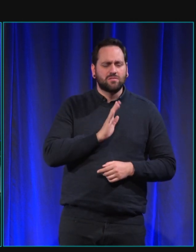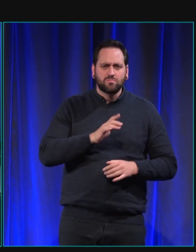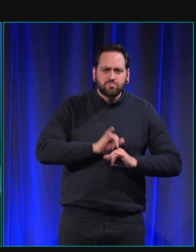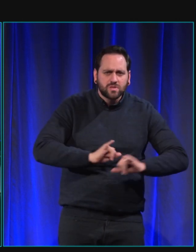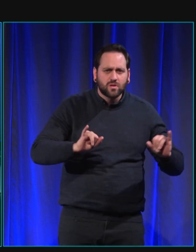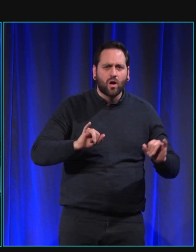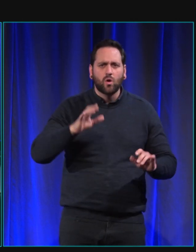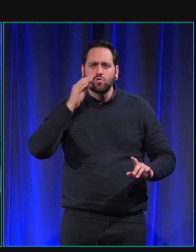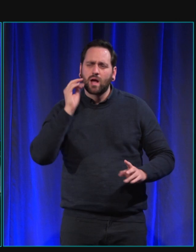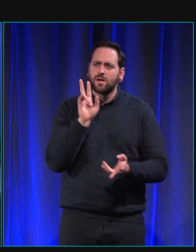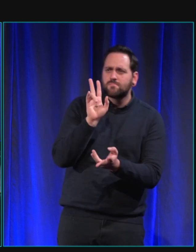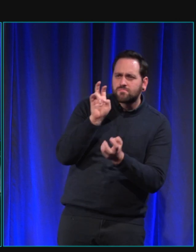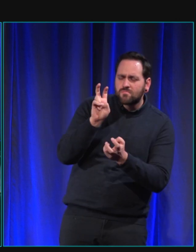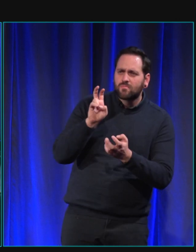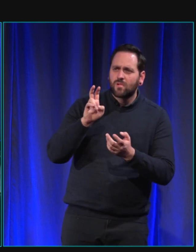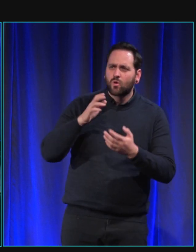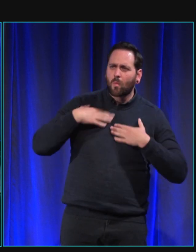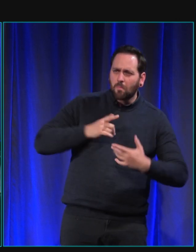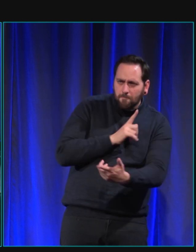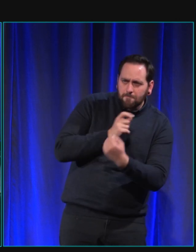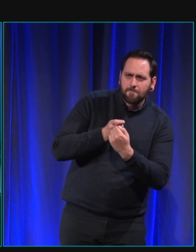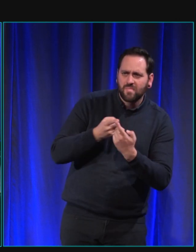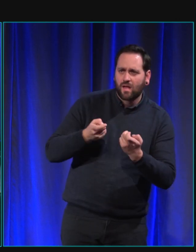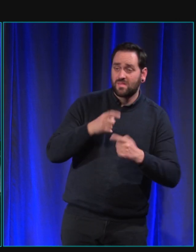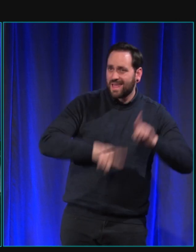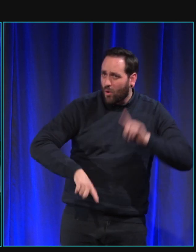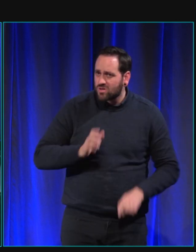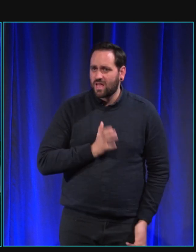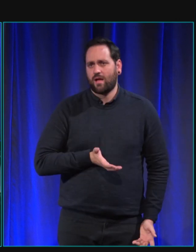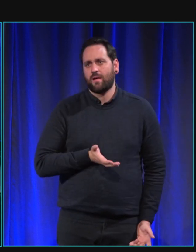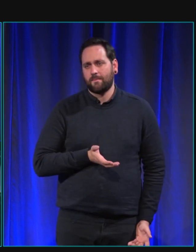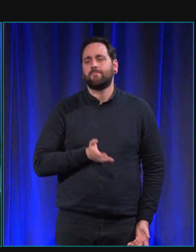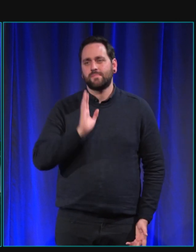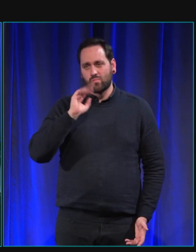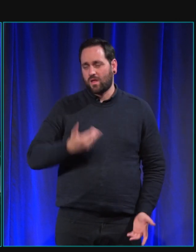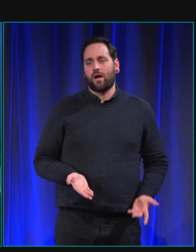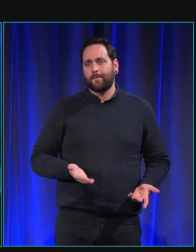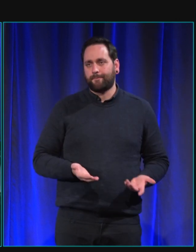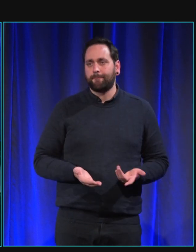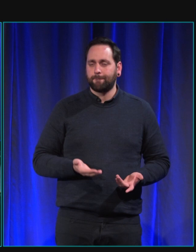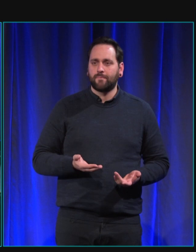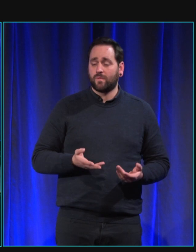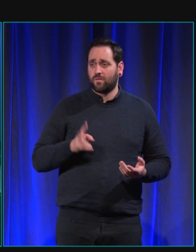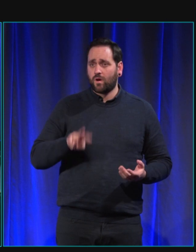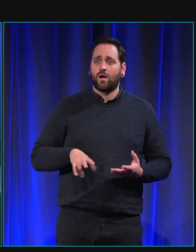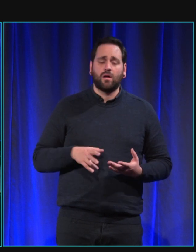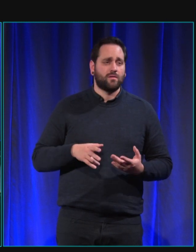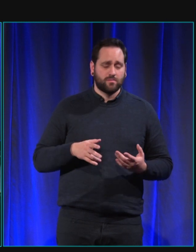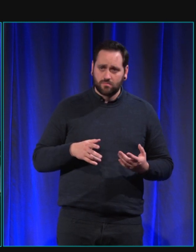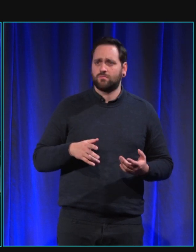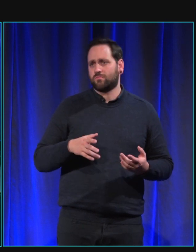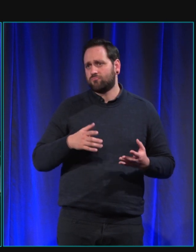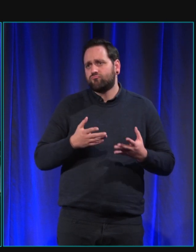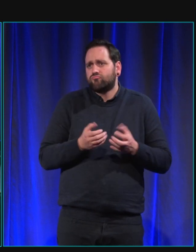handicap à adapter leur comportement aux personnes ça c'est une réalité beaucoup de chiens vont s'adapter à leur